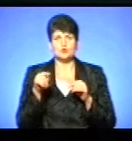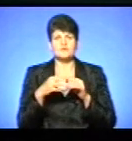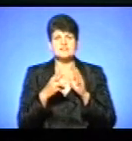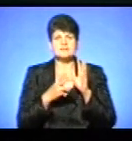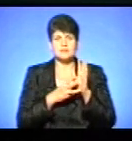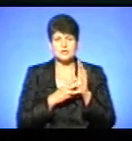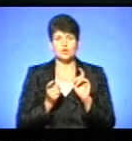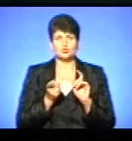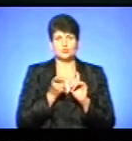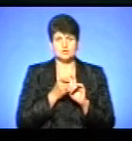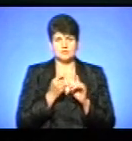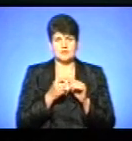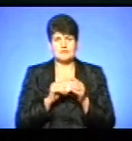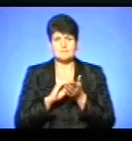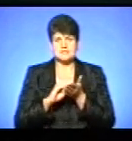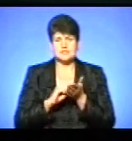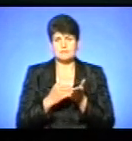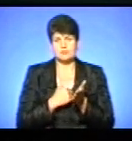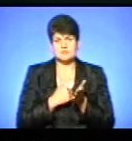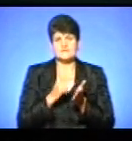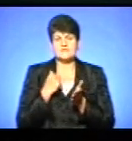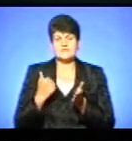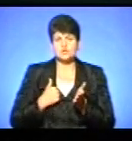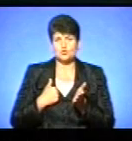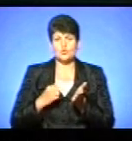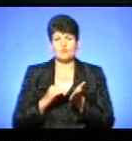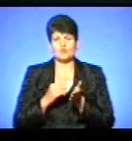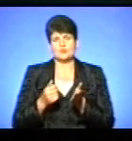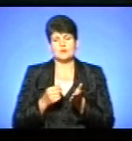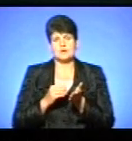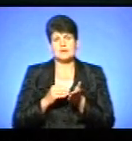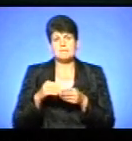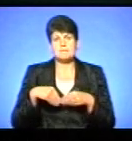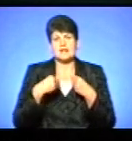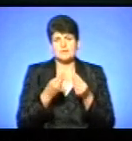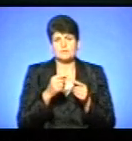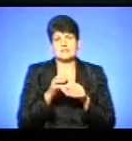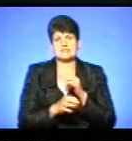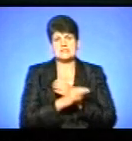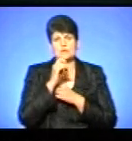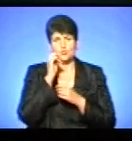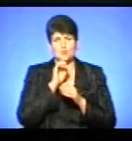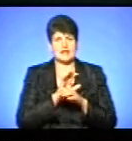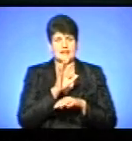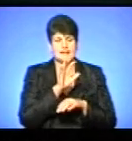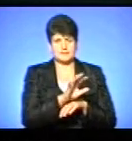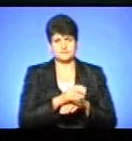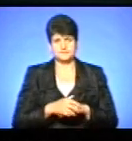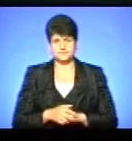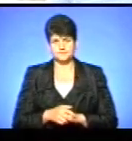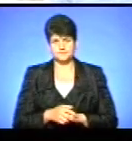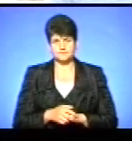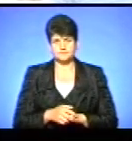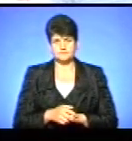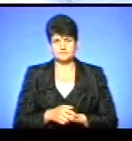долучились до неї. Вони писали побажання військовослужбовцям, які передадуть їх на схід України. Детальніше у сюжеті Богдана Буденчука.